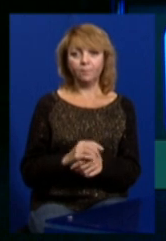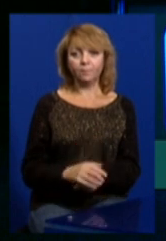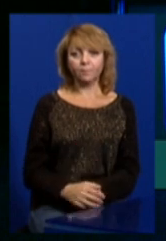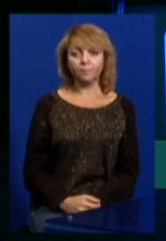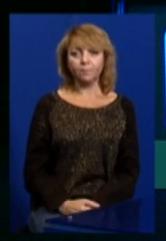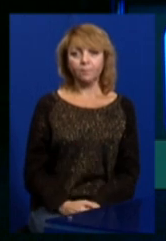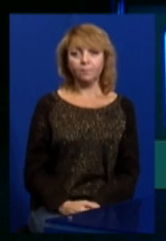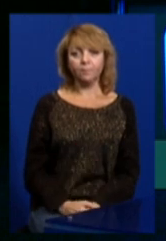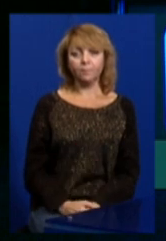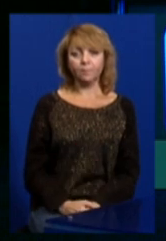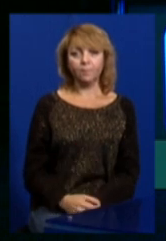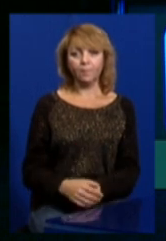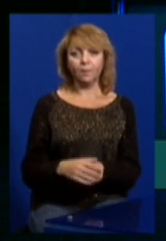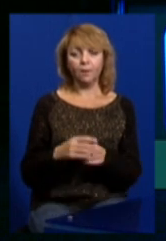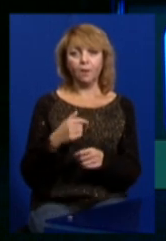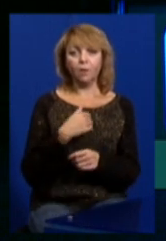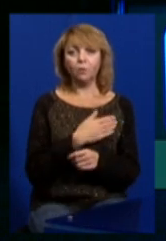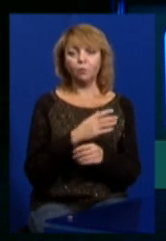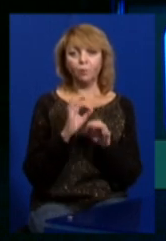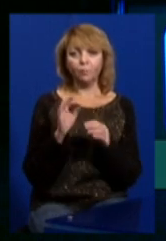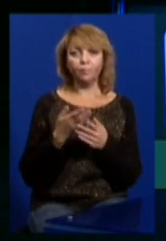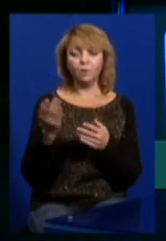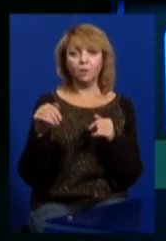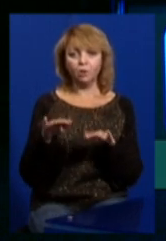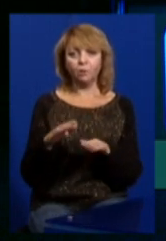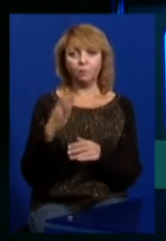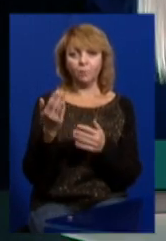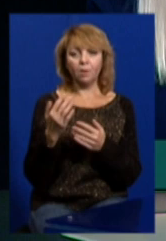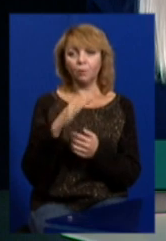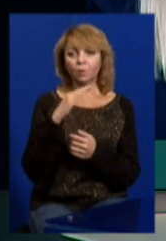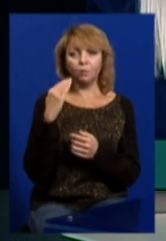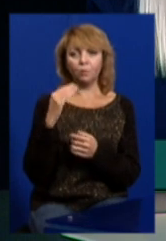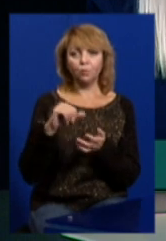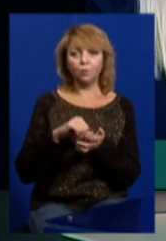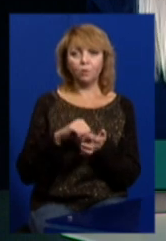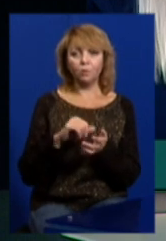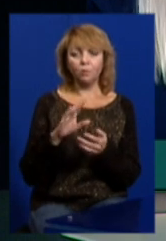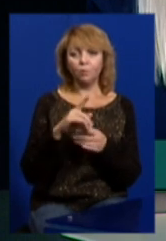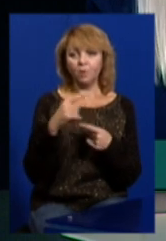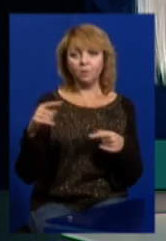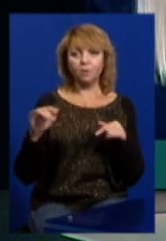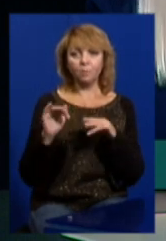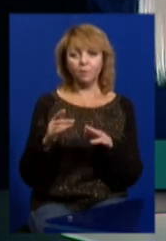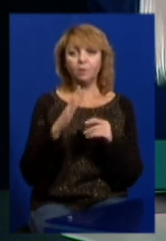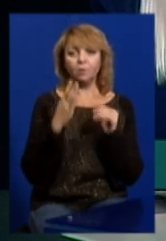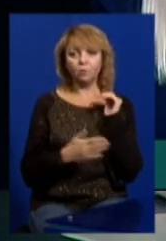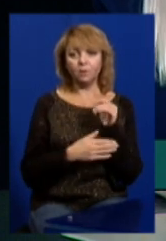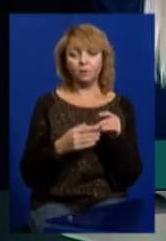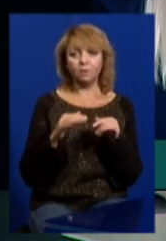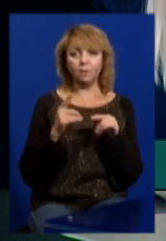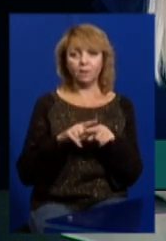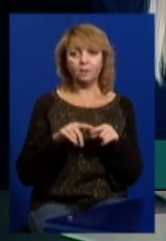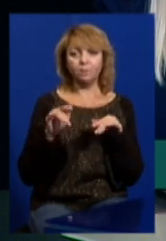довічне позбавлення волі. Коментувати рішення, ви багато брали участь у резонансних справах. І серед останніх таких справ – це